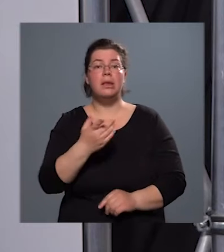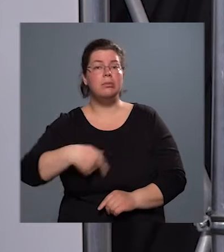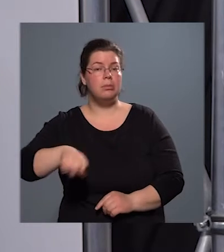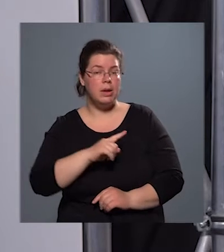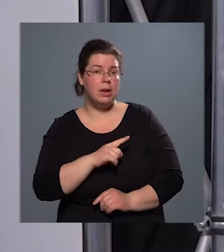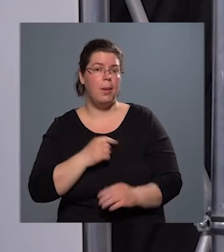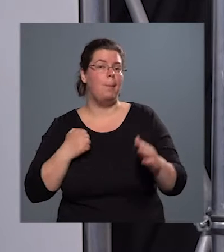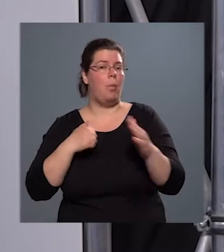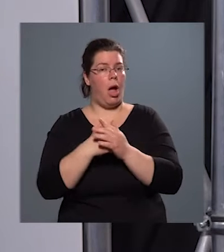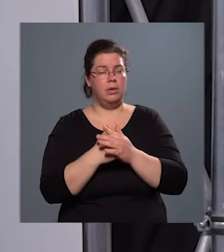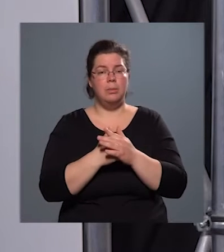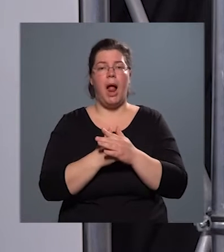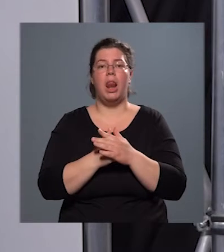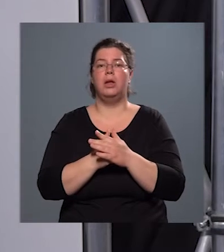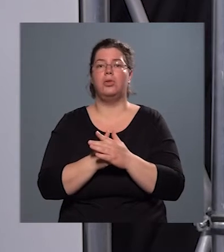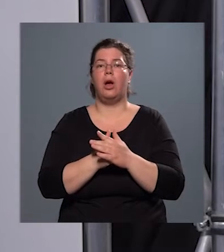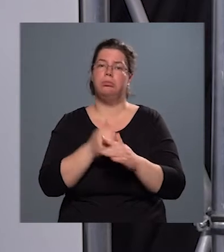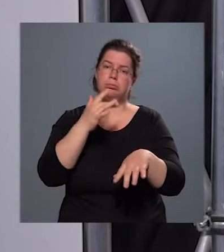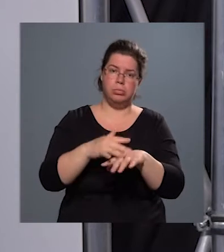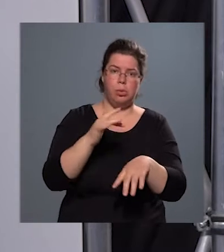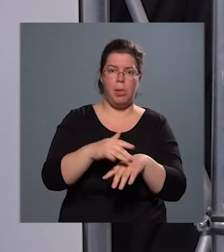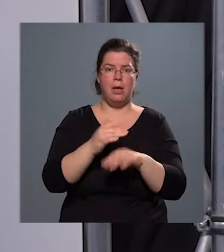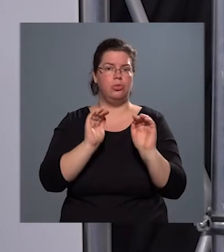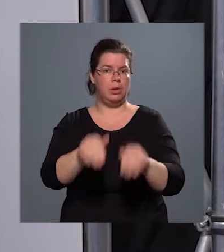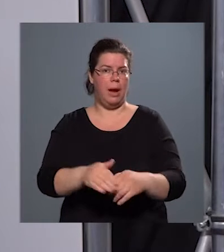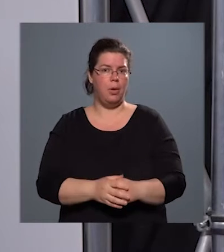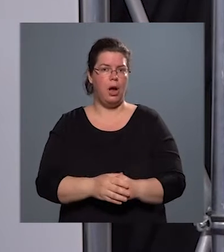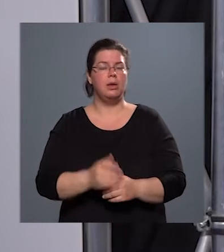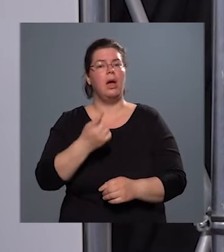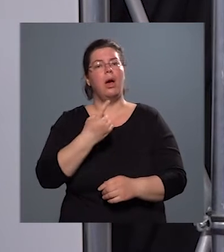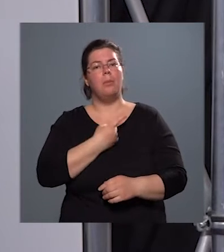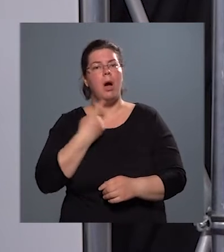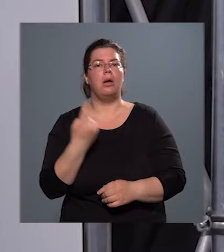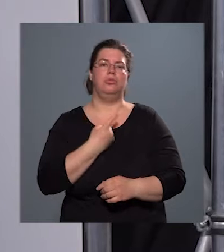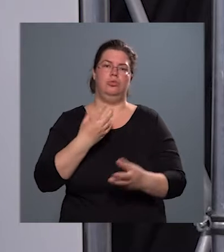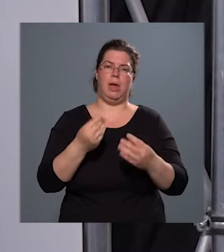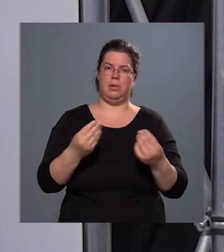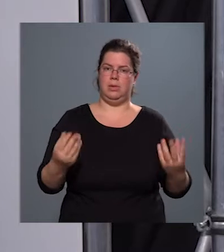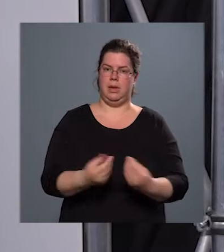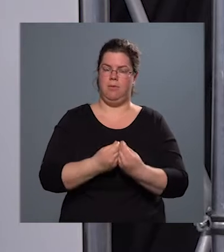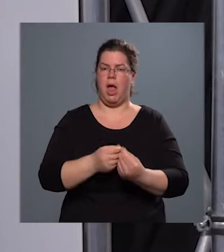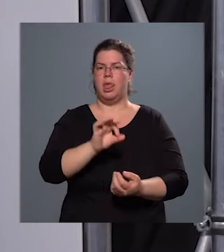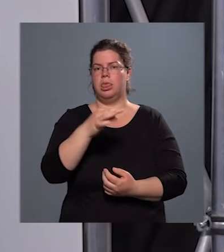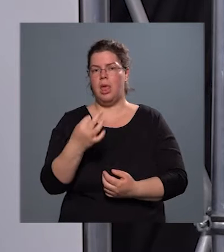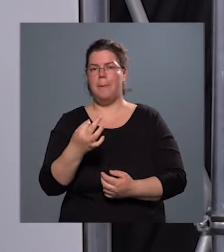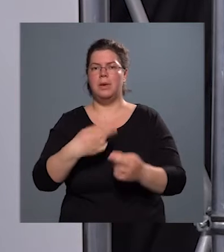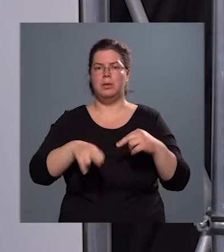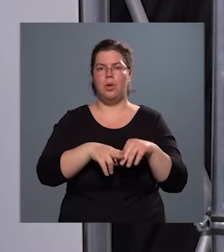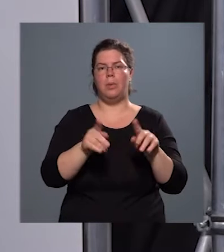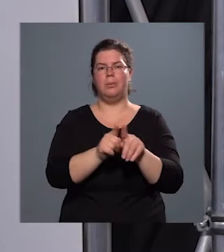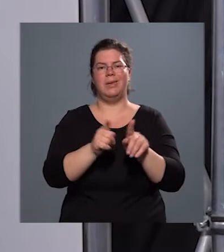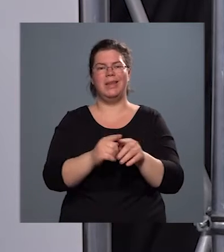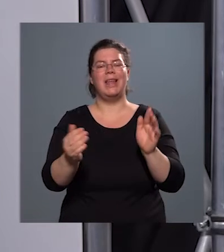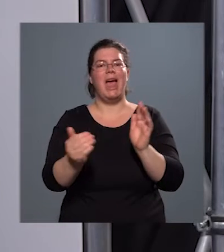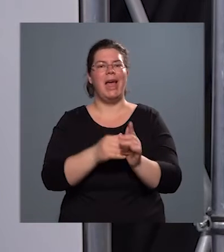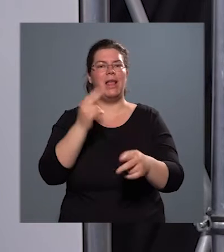maximálisan próbáljuk támogatni a magunk eszközeivel. Napi több mint ezer beteg